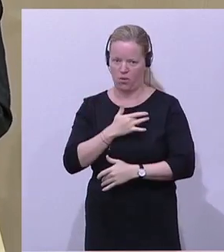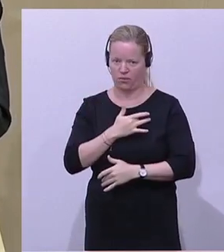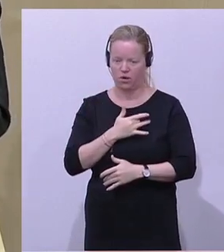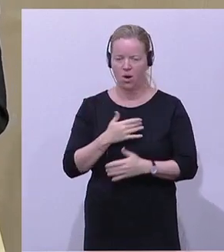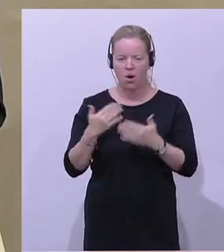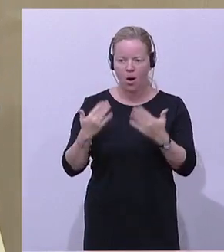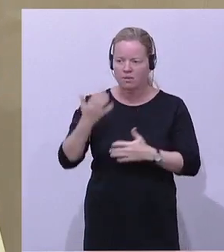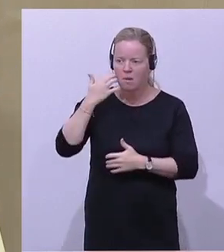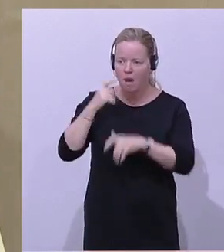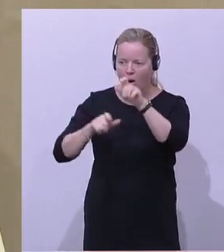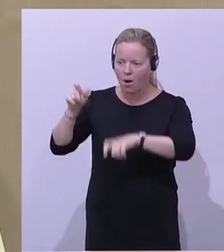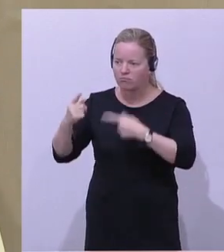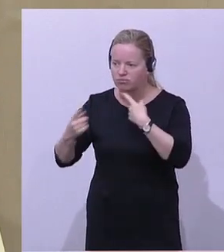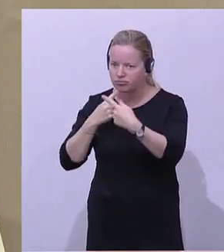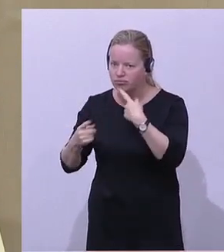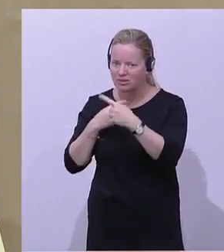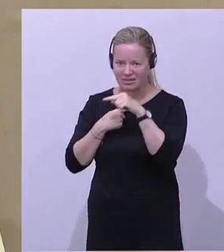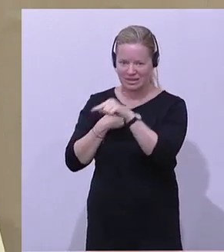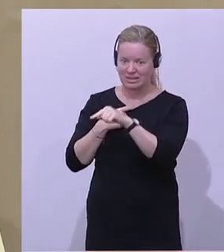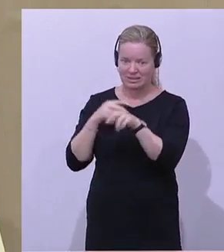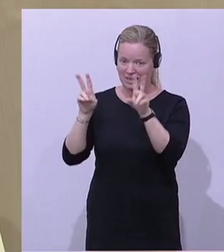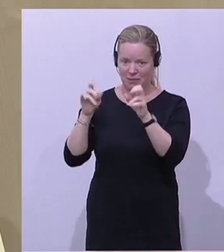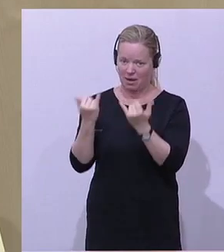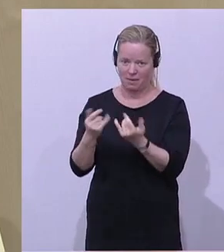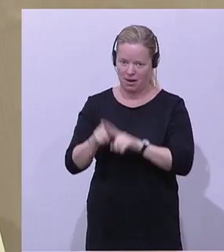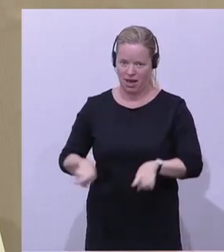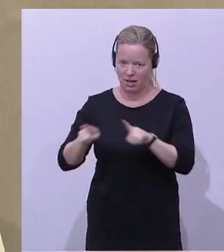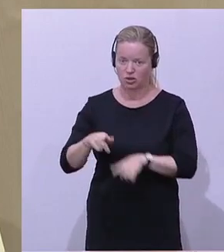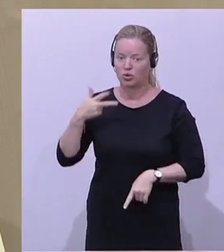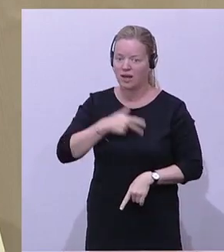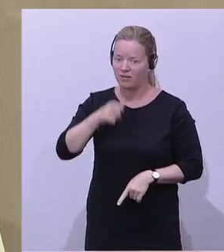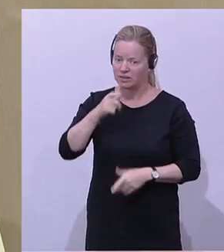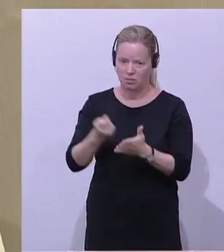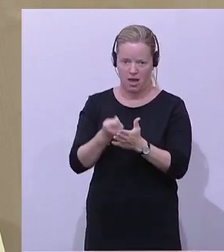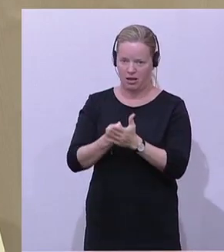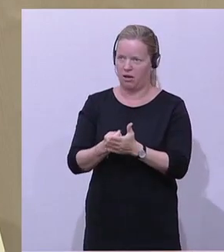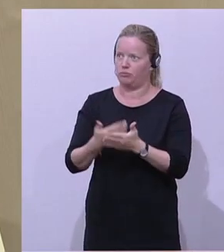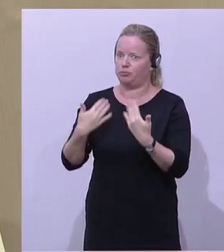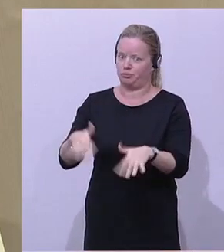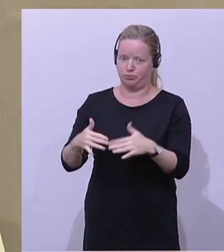Bauern redest, ist das das Thema, das sie nicht mehr schaffen, die Sozialversicherungsbeiträge zu zahlen.